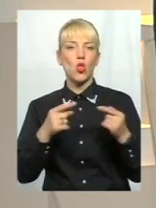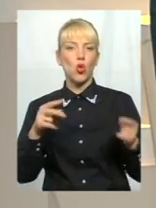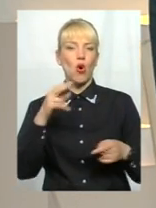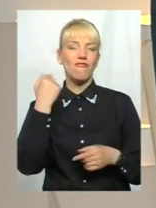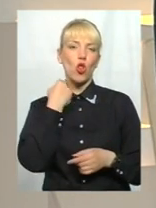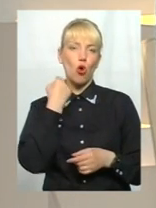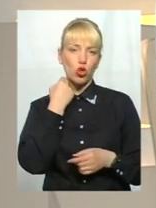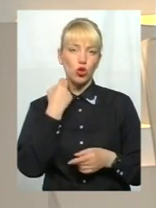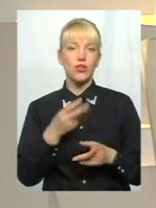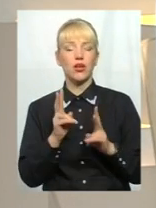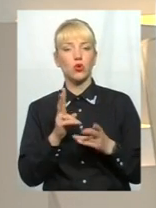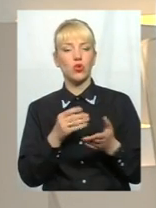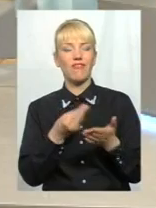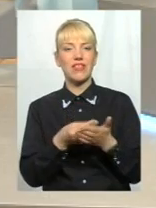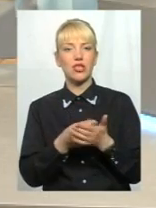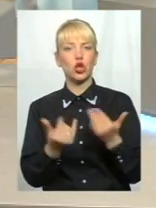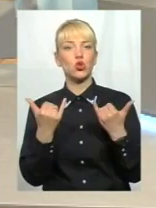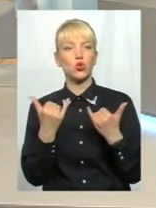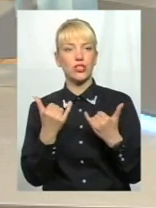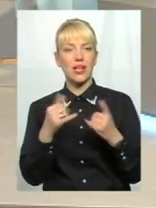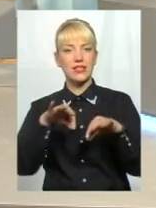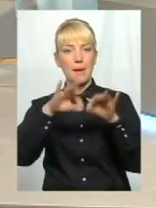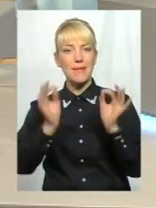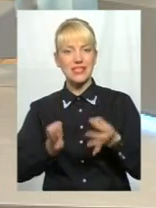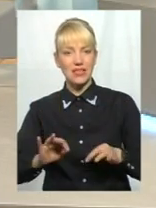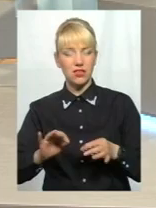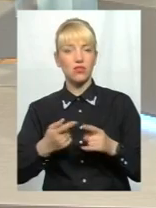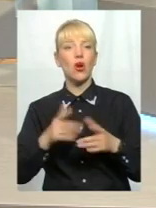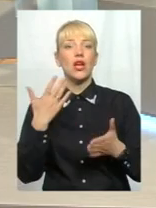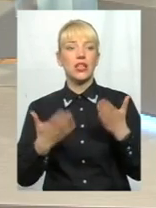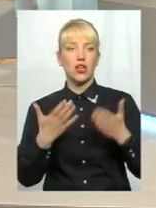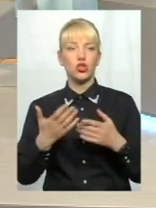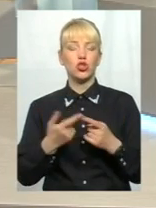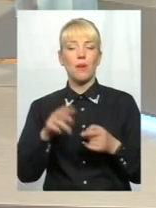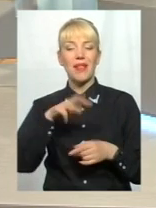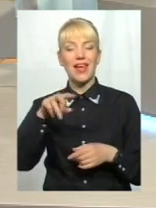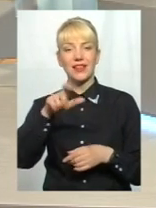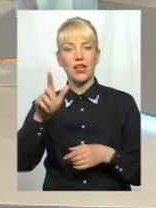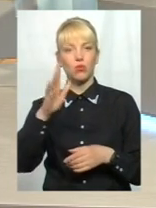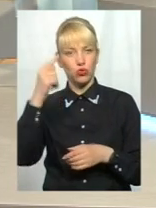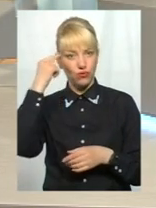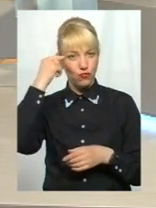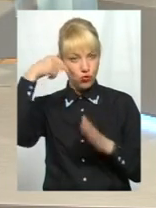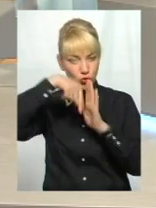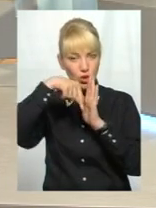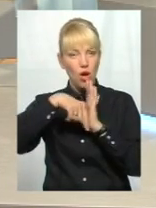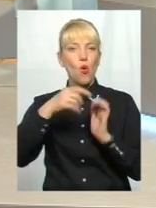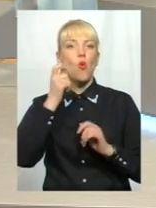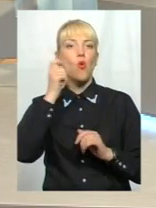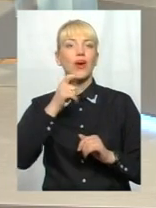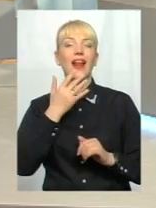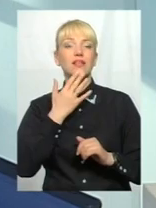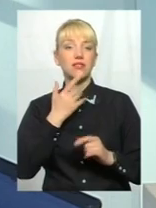фінансує сучасне мистецтво і так далі. Тобто, якщо наші мільярдери-мільярдери будуть українцями, так вони ж почнуть фінансувати